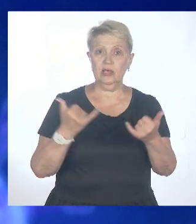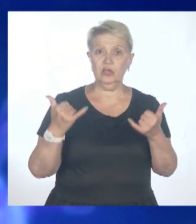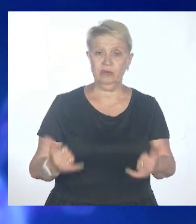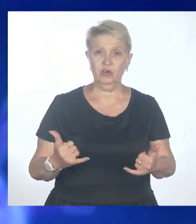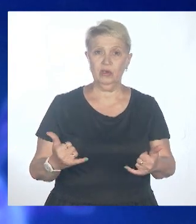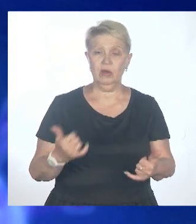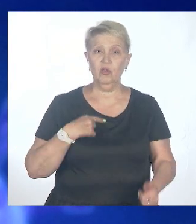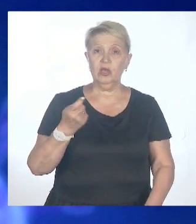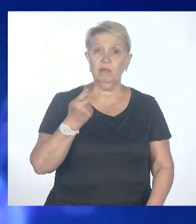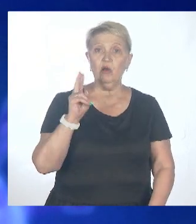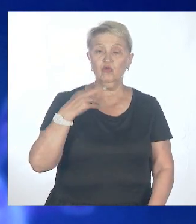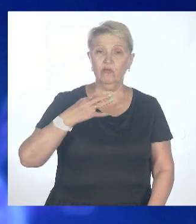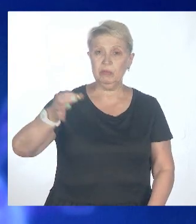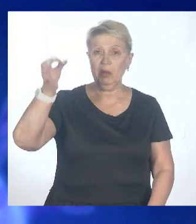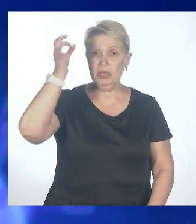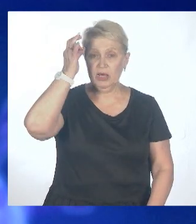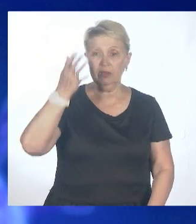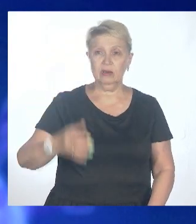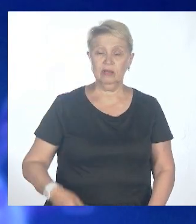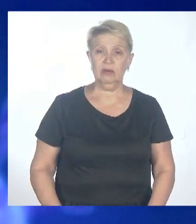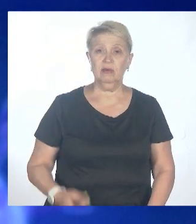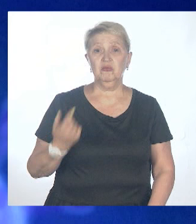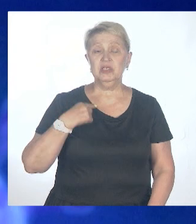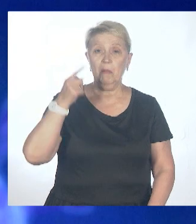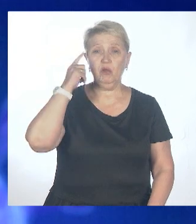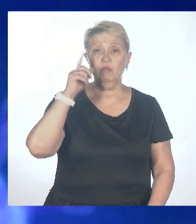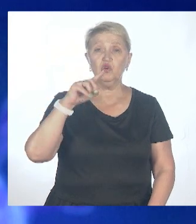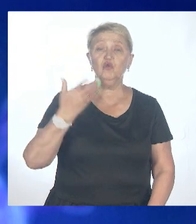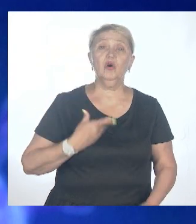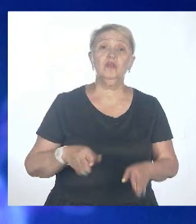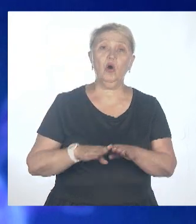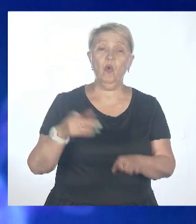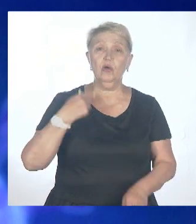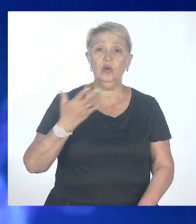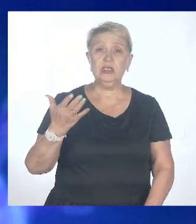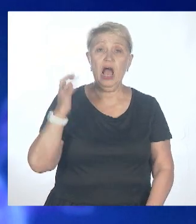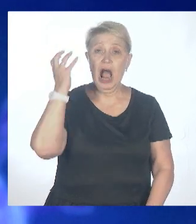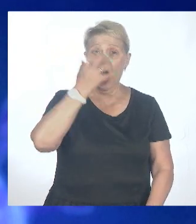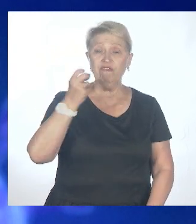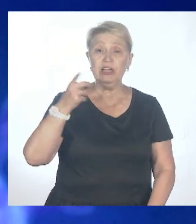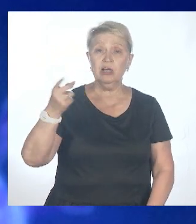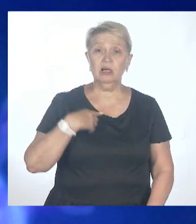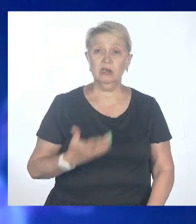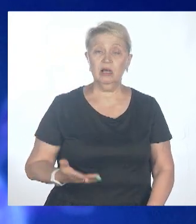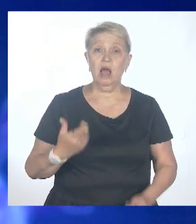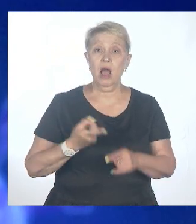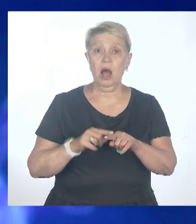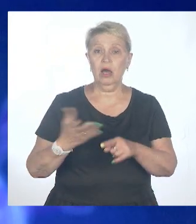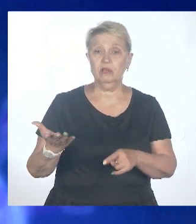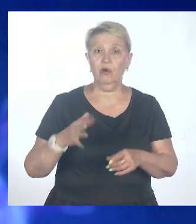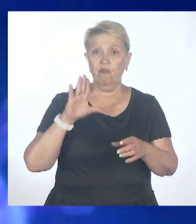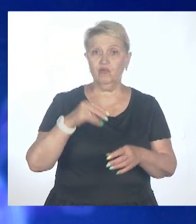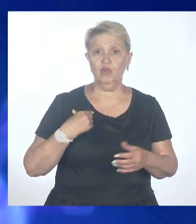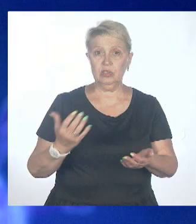мало кто вспоминает, потому что, ну, подумаешь, Африка, что такого, ничего страшного, перебьются. Оказывается, нет. Вот эти вот предсказания, они вполне себе